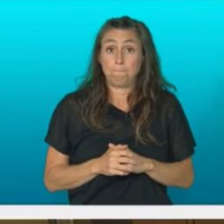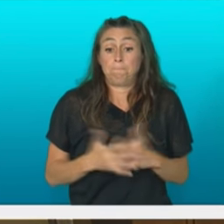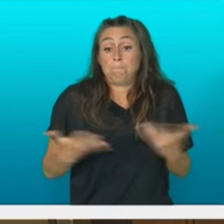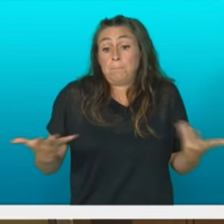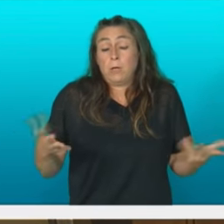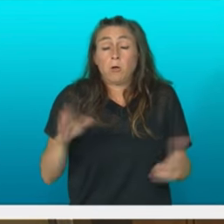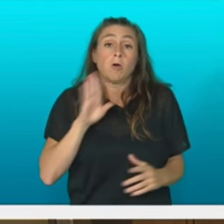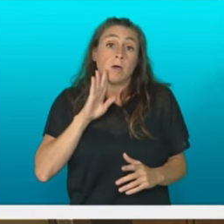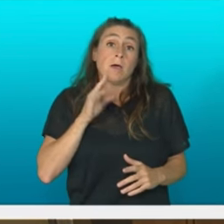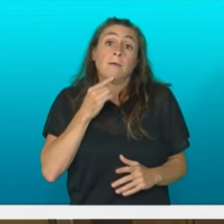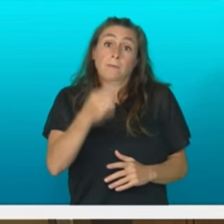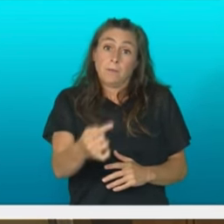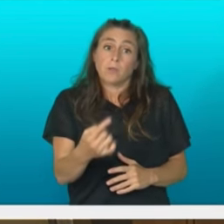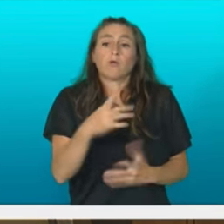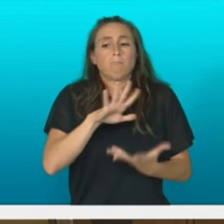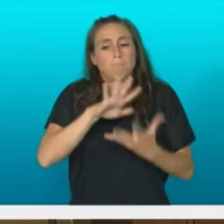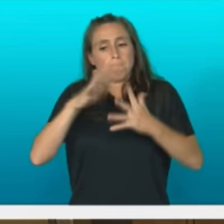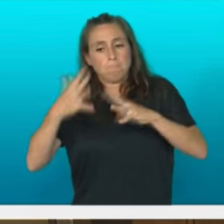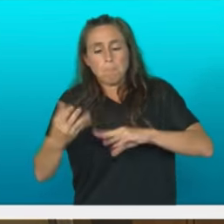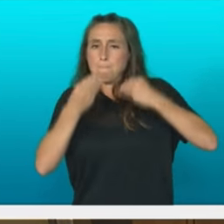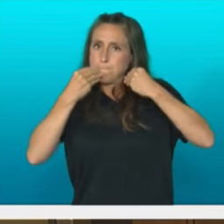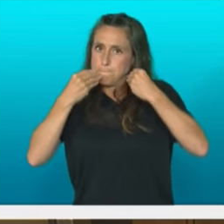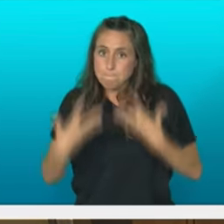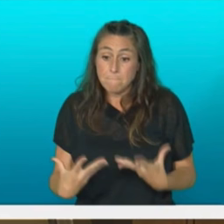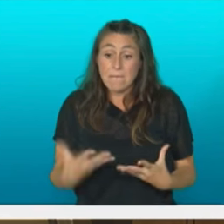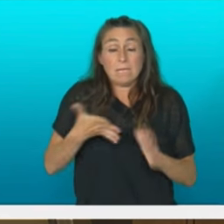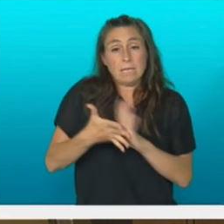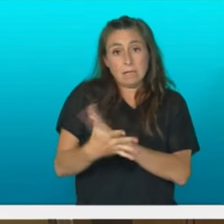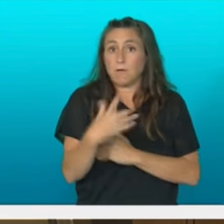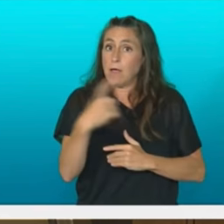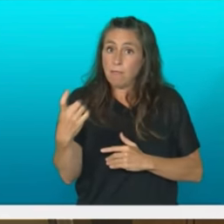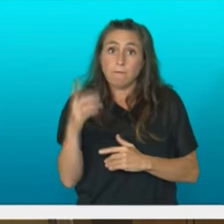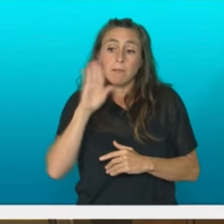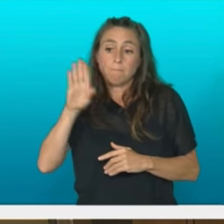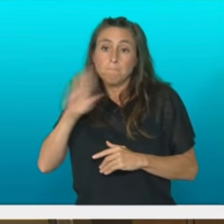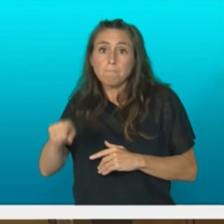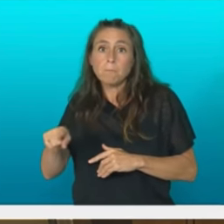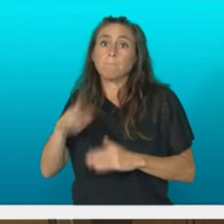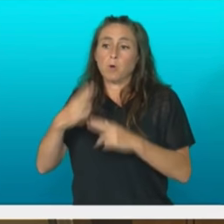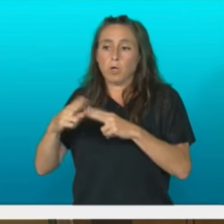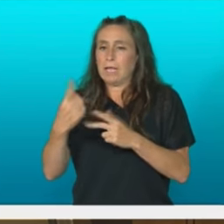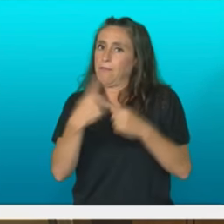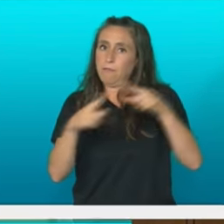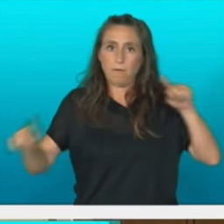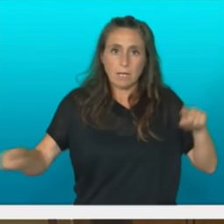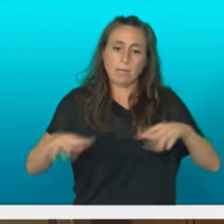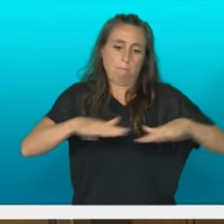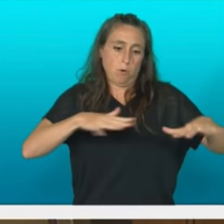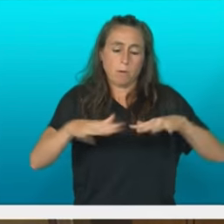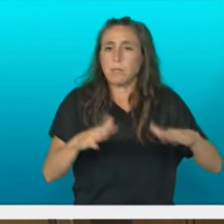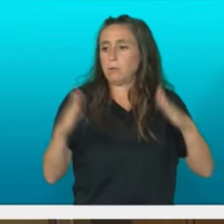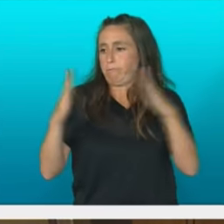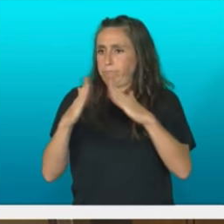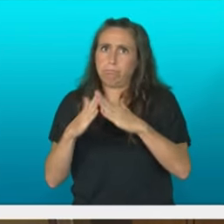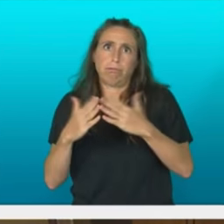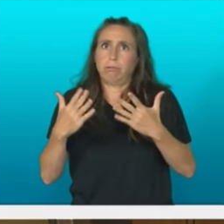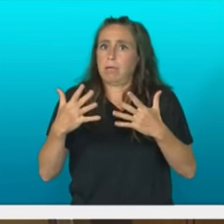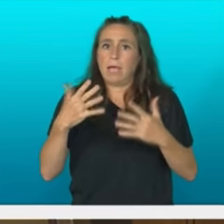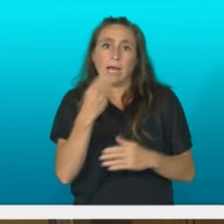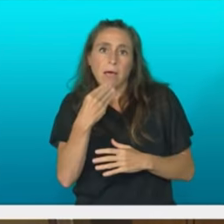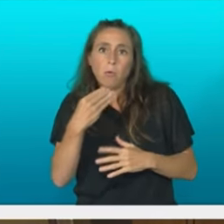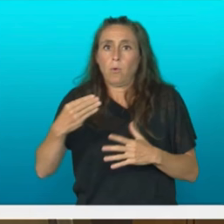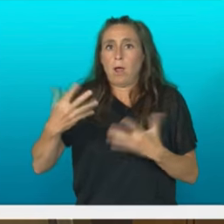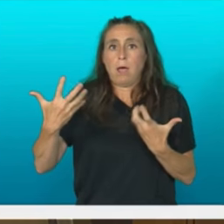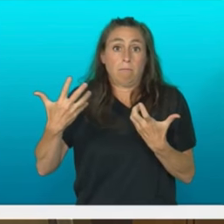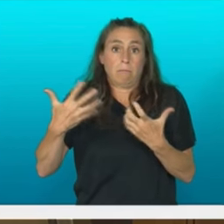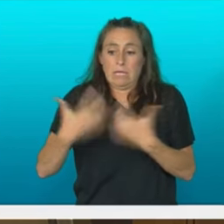transizioa txukun egiteak beste ondakin politika bat eskatuko du, eskatuko duen bezala mugikortasuna, etxe bizitza, helikadura, industrial, urralde